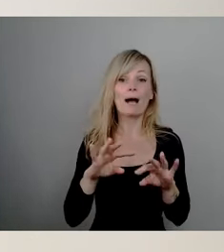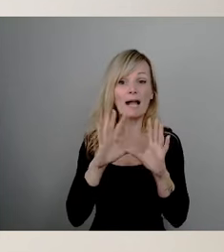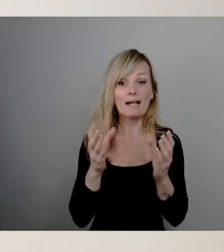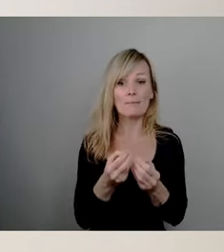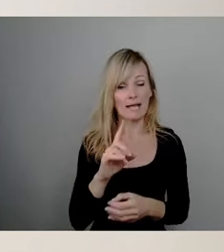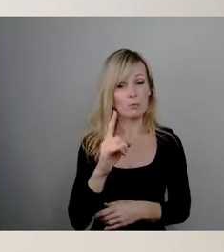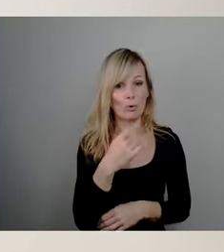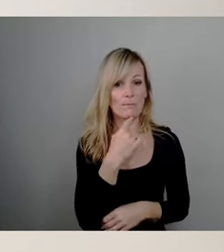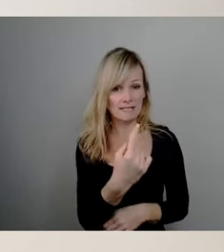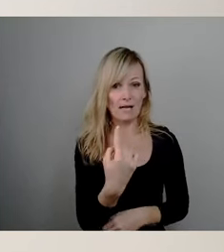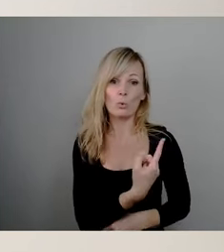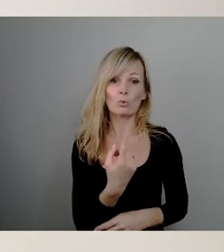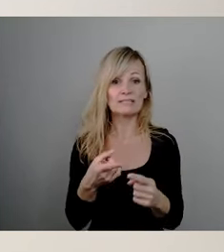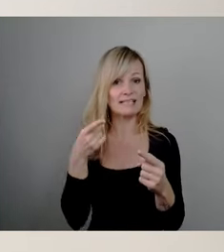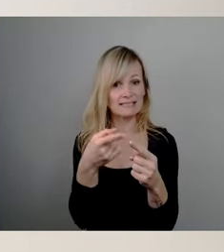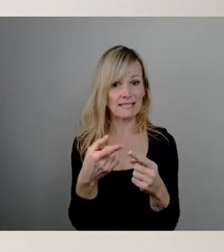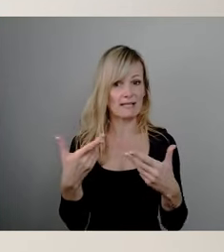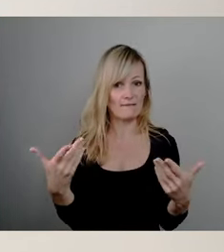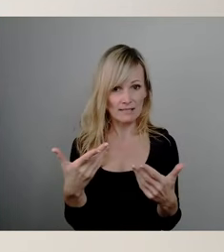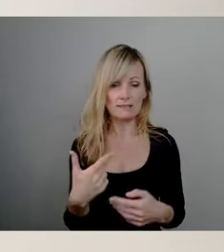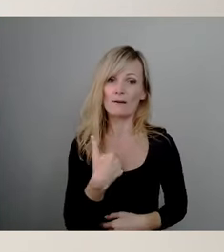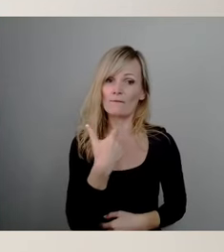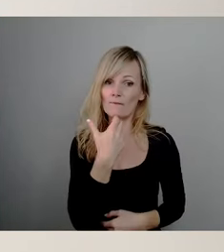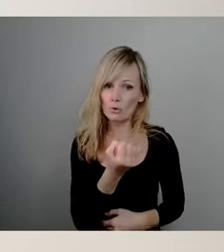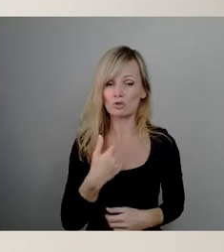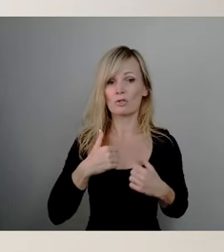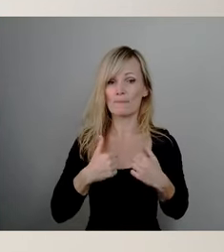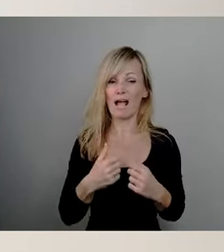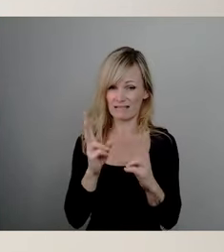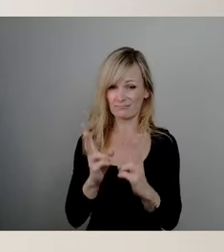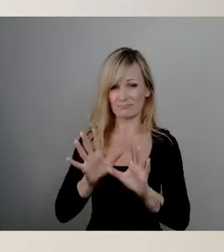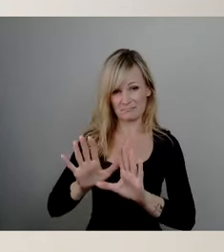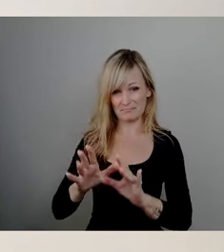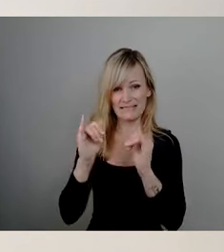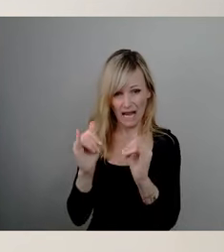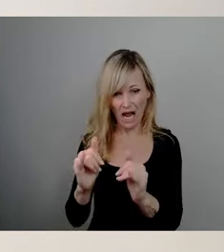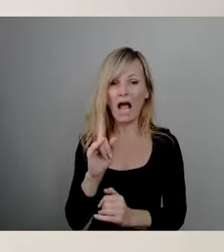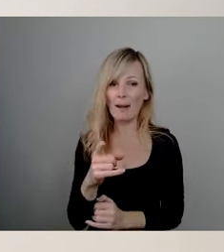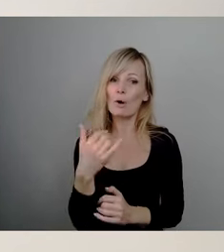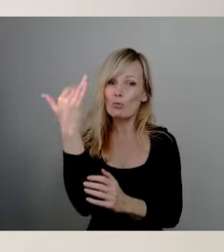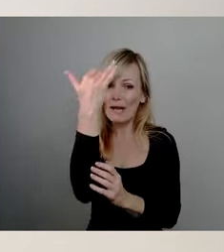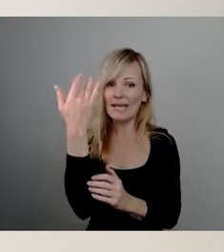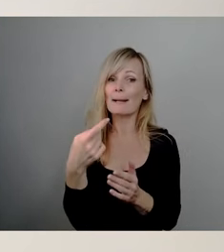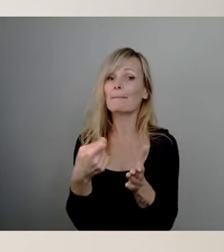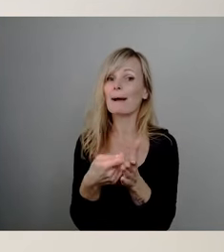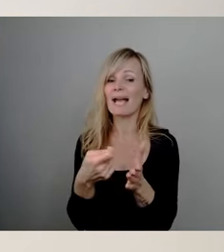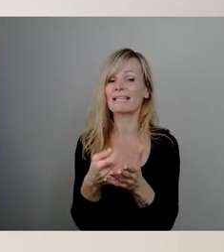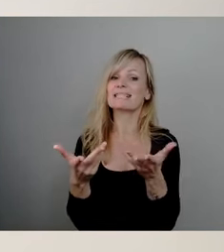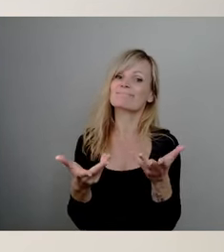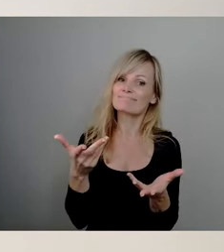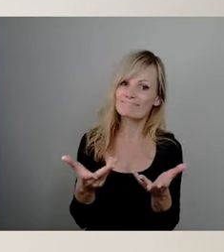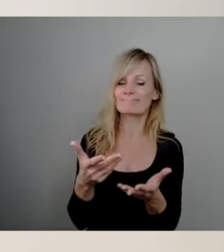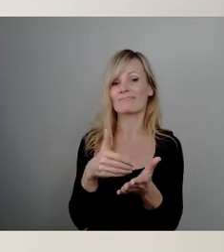bleibt, das Bad zu erhalten. Wir müssen aber darüber reden, zu welchem Preis wir es möglicherweise weitermieten